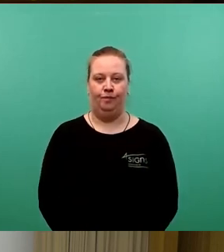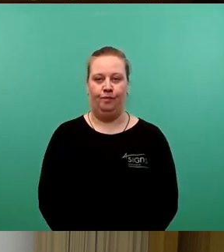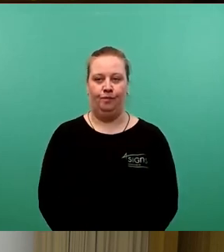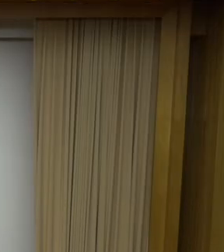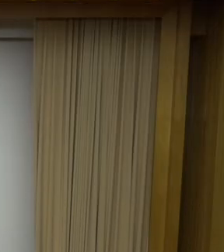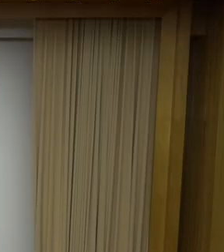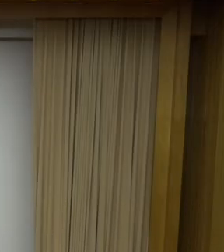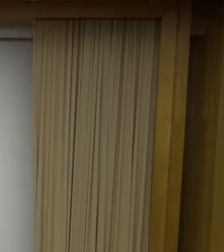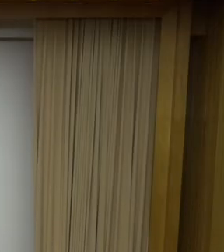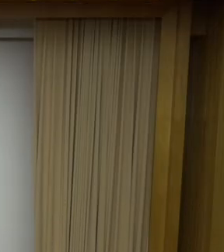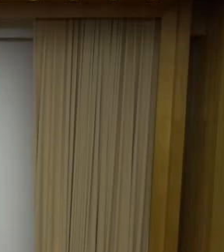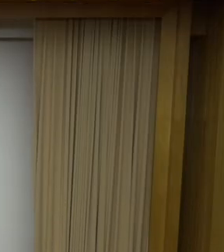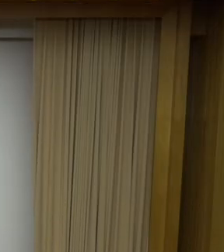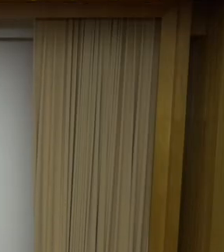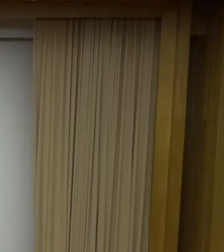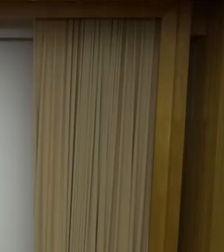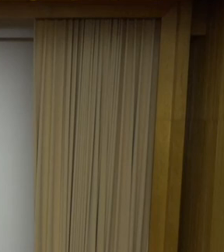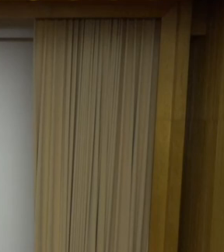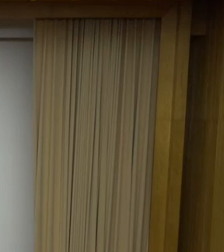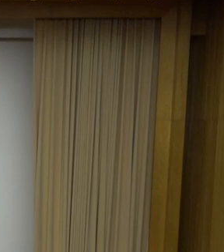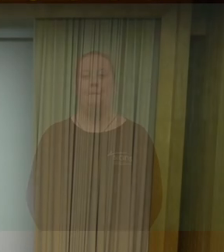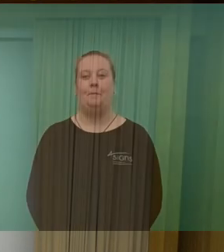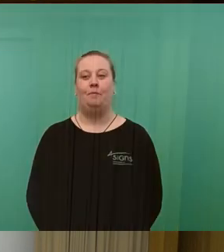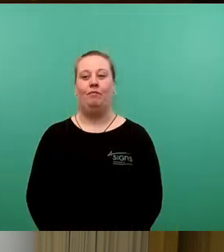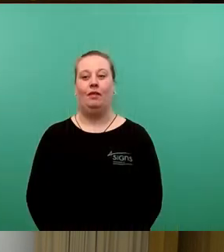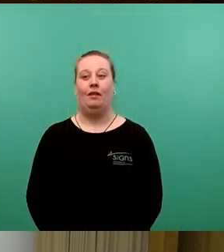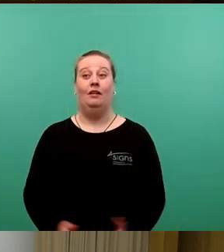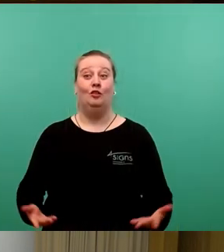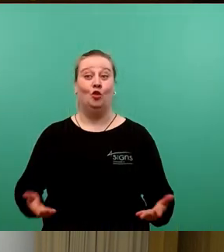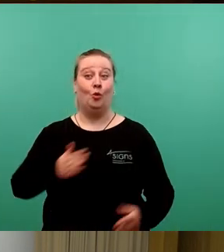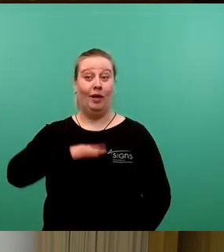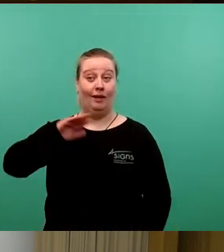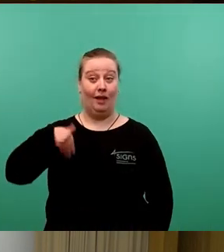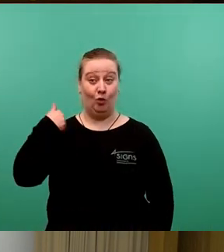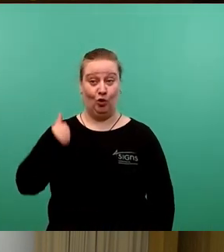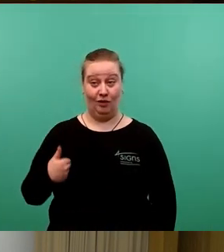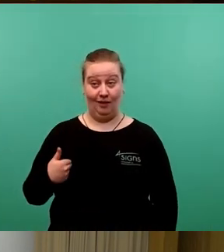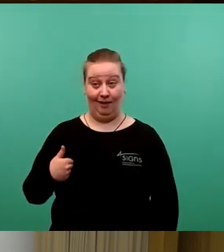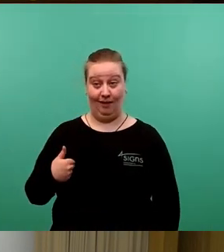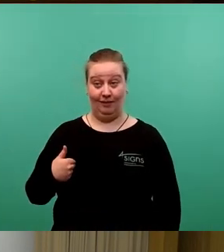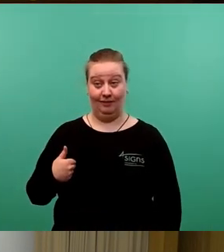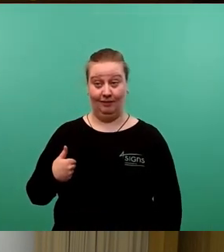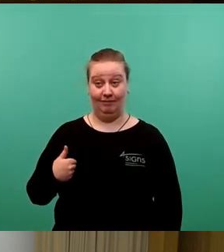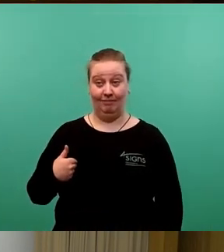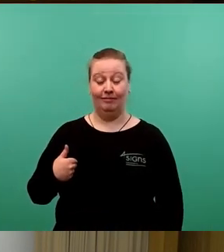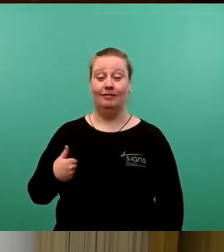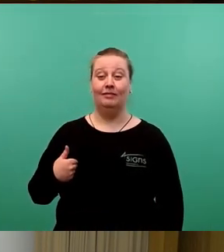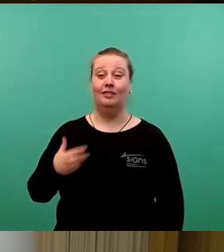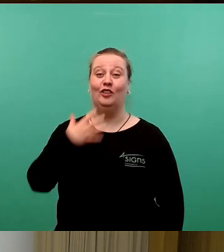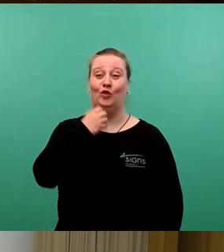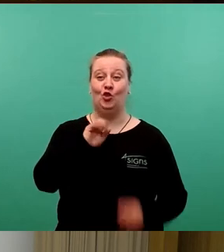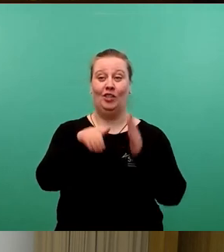Frau A. So, meine Damen, meine Herren, ich möchte Ihnen das